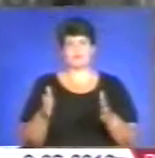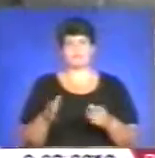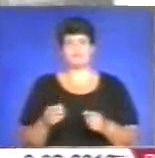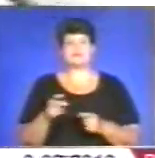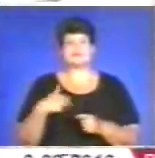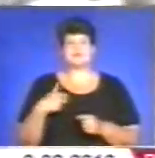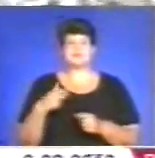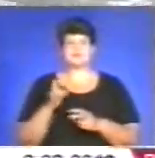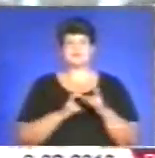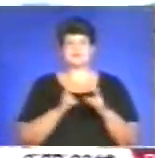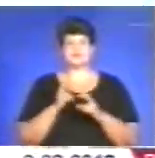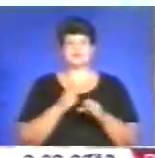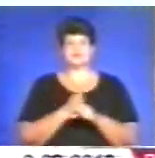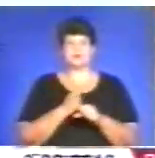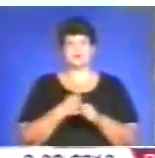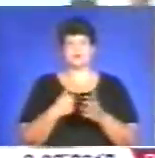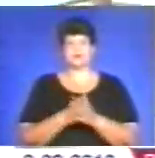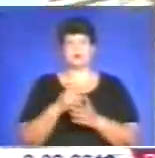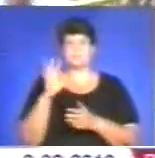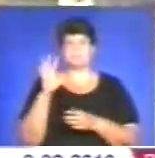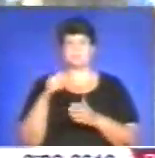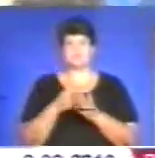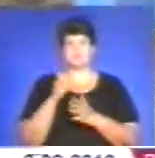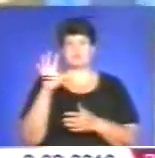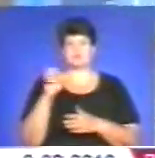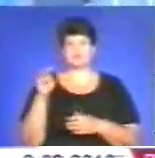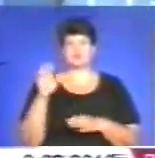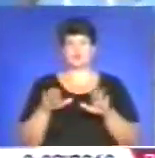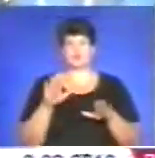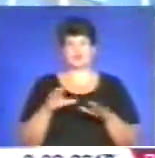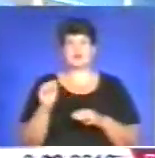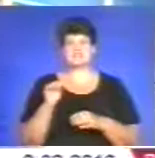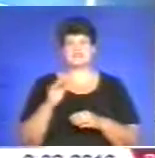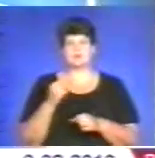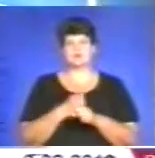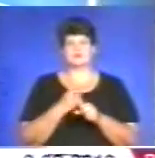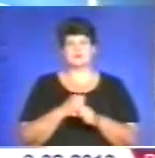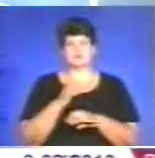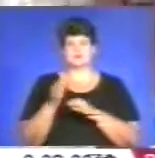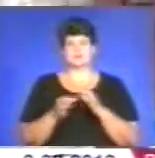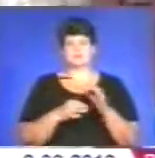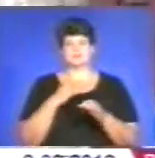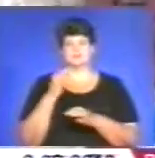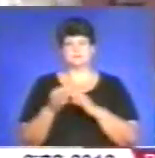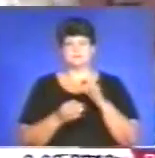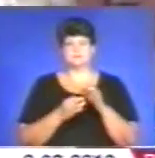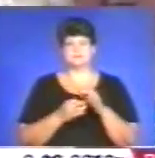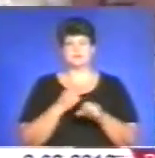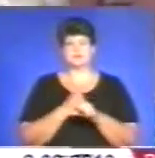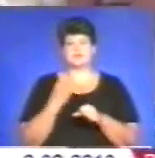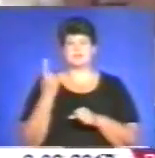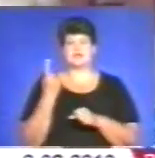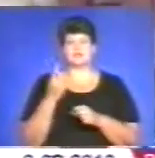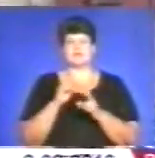Заліщицький завод вироблятиме до 500 тонн асфальту за 24 години та працюватиме цілодобово. Зробили перший завод на